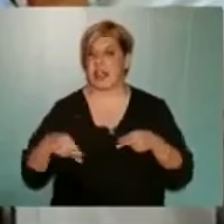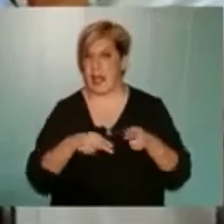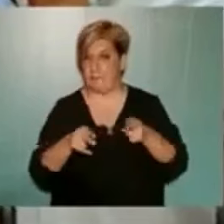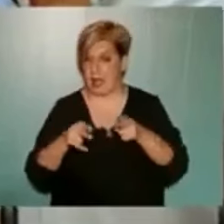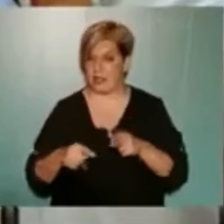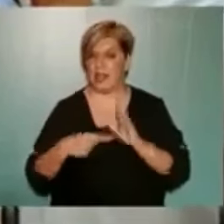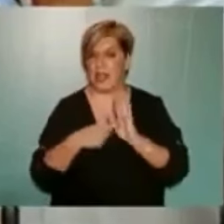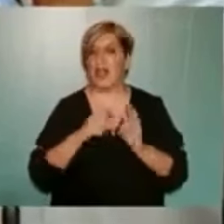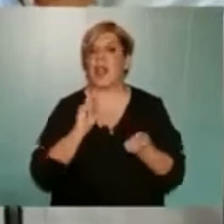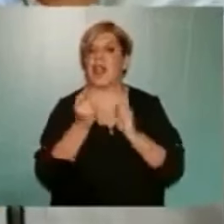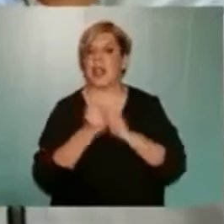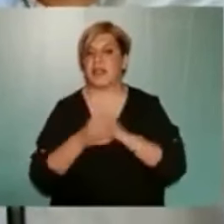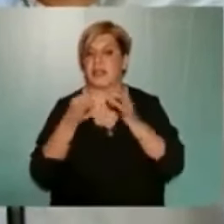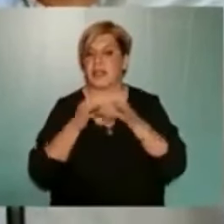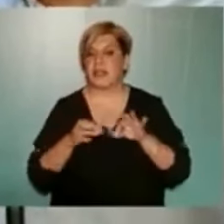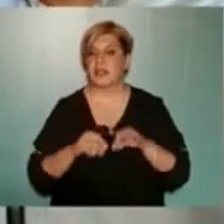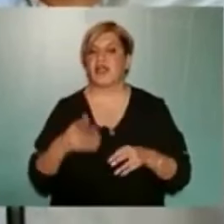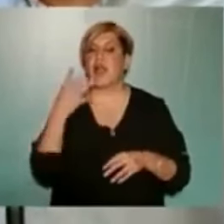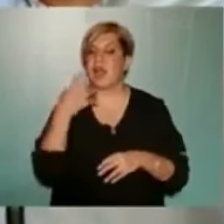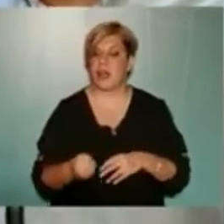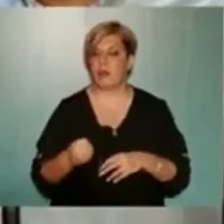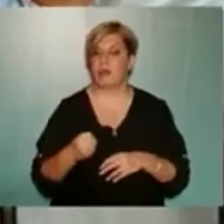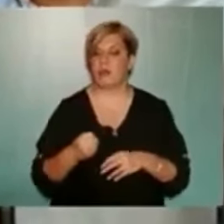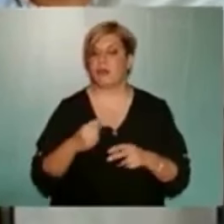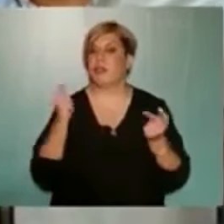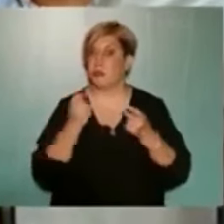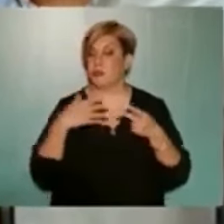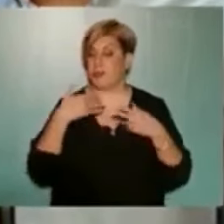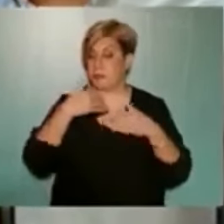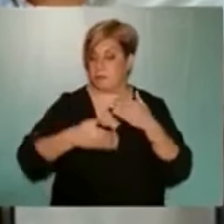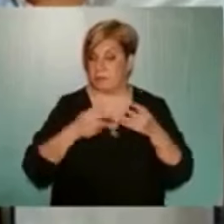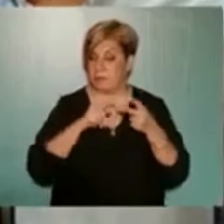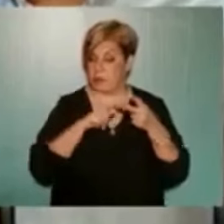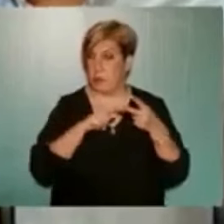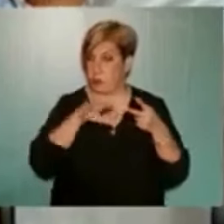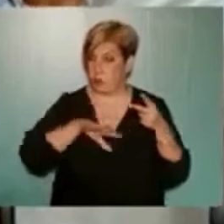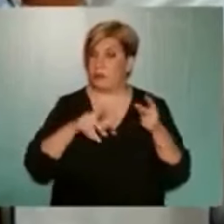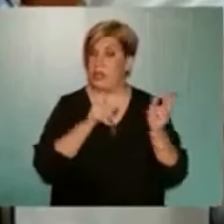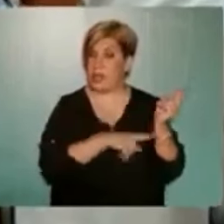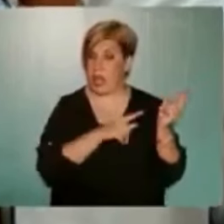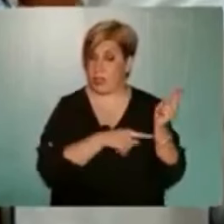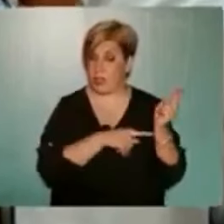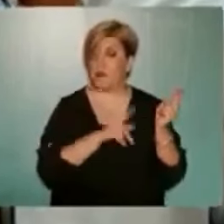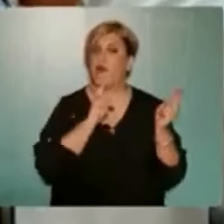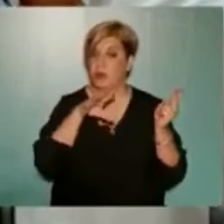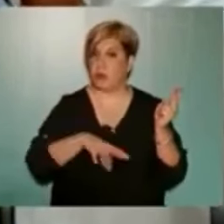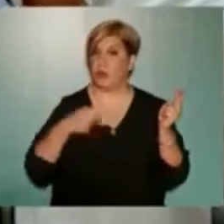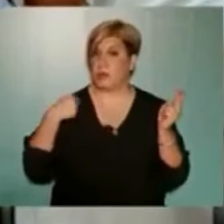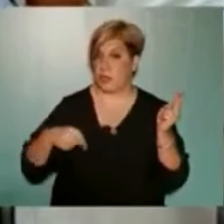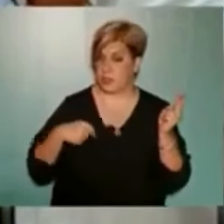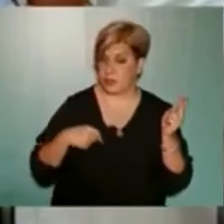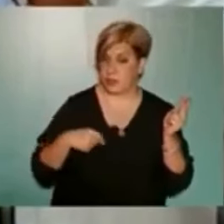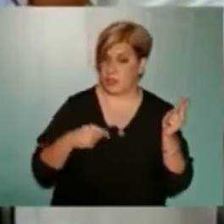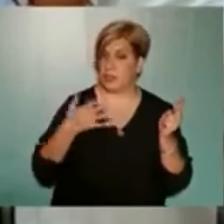παρουσιάστηκε ως εναλλακτική λύση, και αν έχουν λυθεί τα παρακάτω. Πρώτον, ο χώρος είναι χαρακτηρισμένος ως χώρος πρασίνου